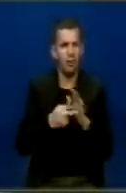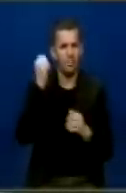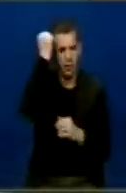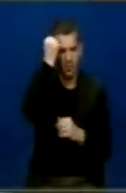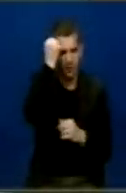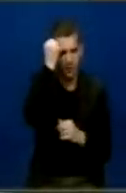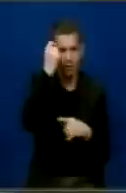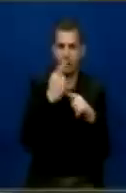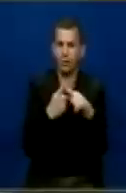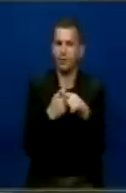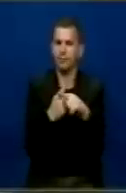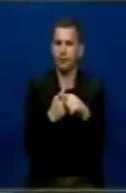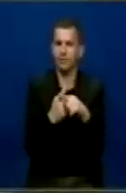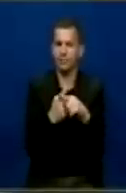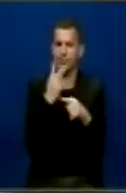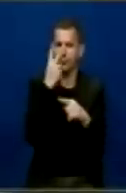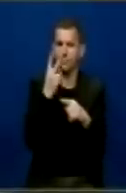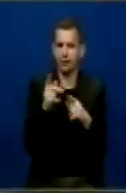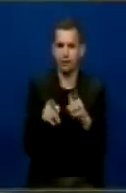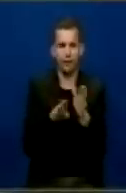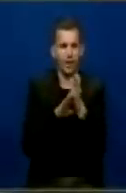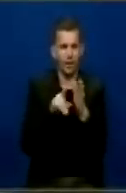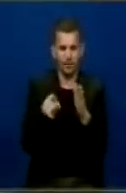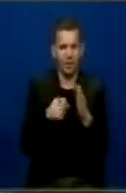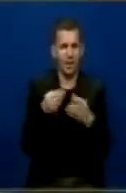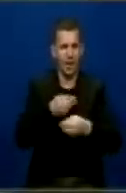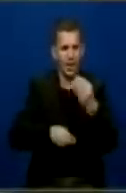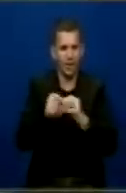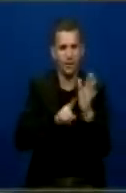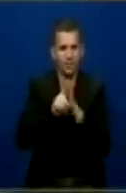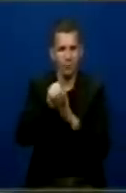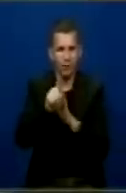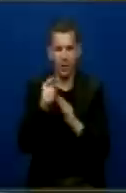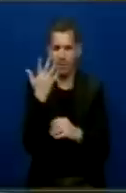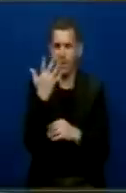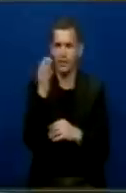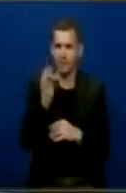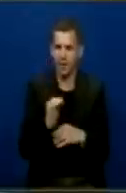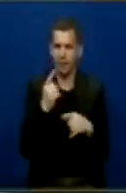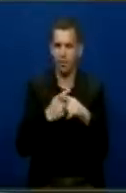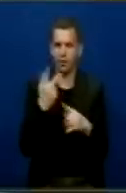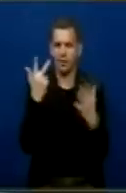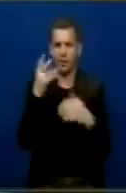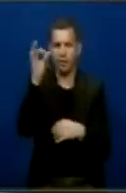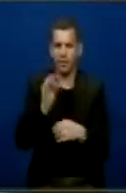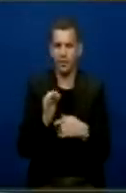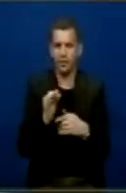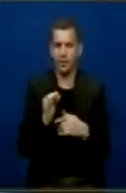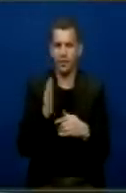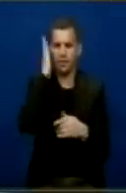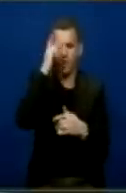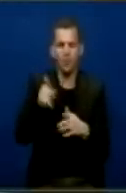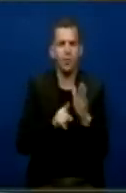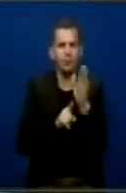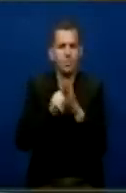dhe pas taj thuhet që prej vitit tashur pritë që rritje ekonomike tjetë 5% dhe pritë që eksportet rritën për 8.2% në vitë, dhe asë ku nuk e spjekon se si do të rritje.